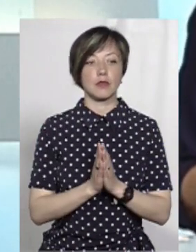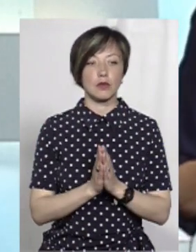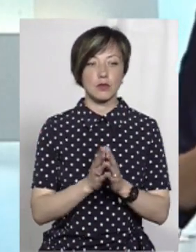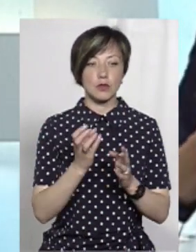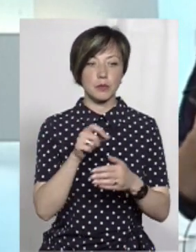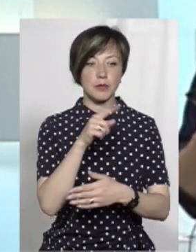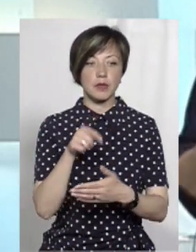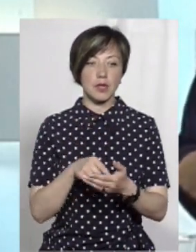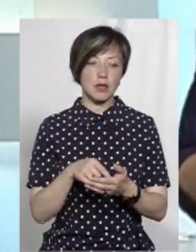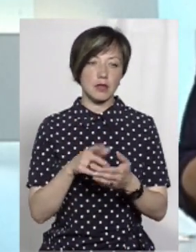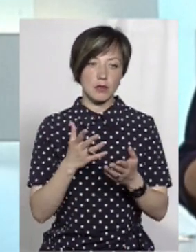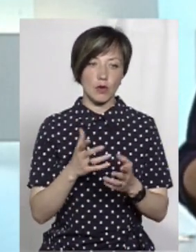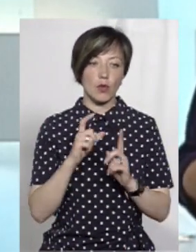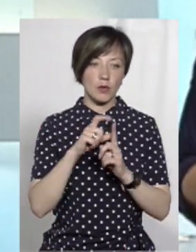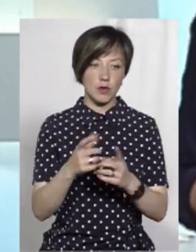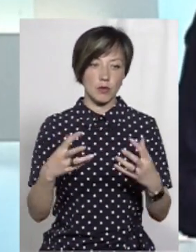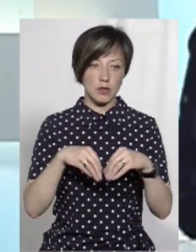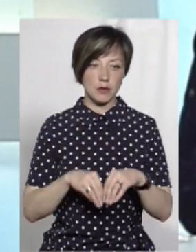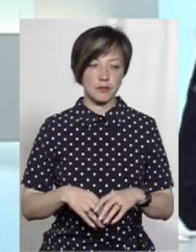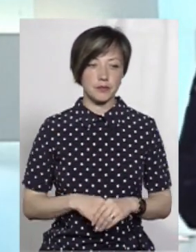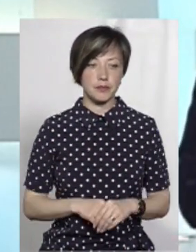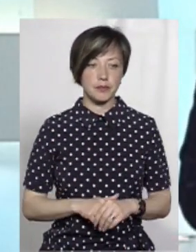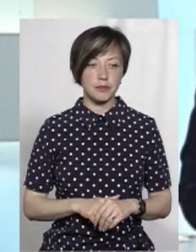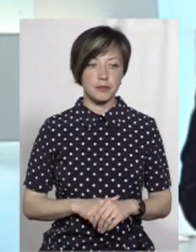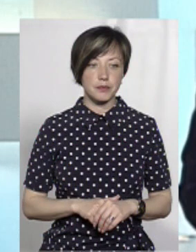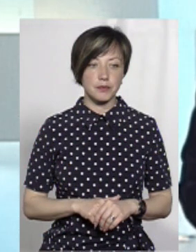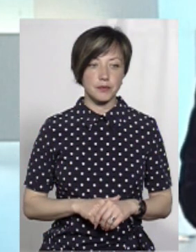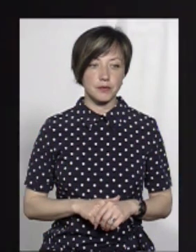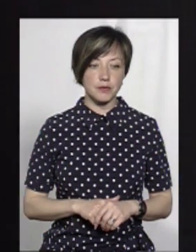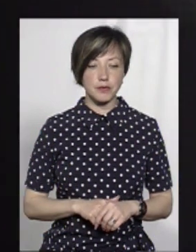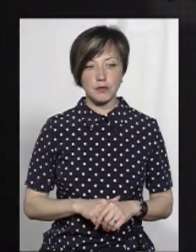поставити ще це питання і буду вдячна, якщо ви об'єднаєте у відповіді. Попробую.